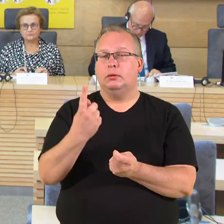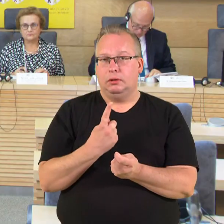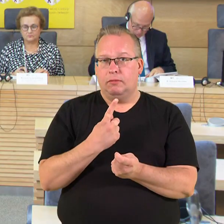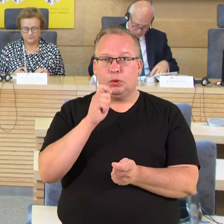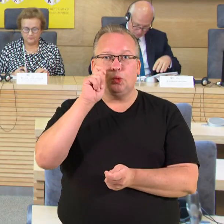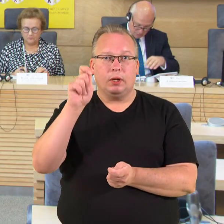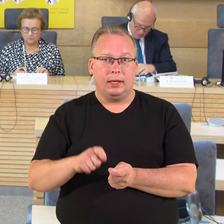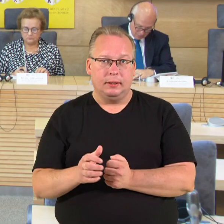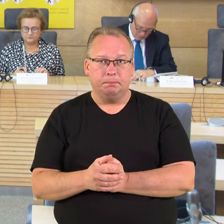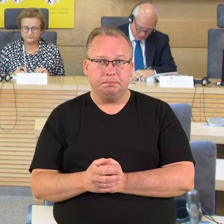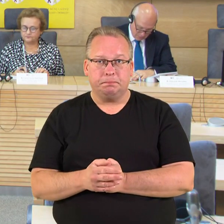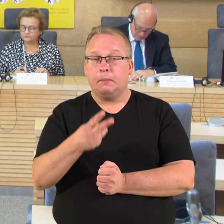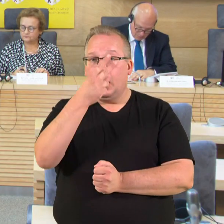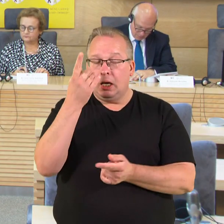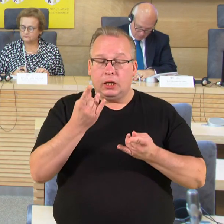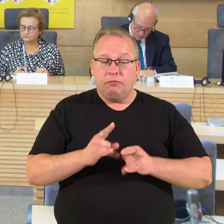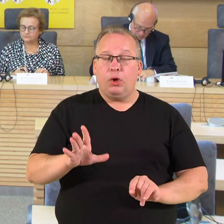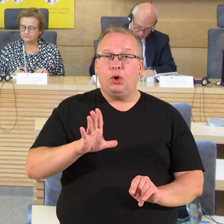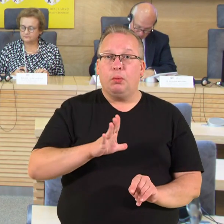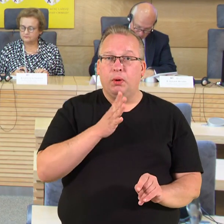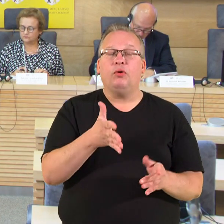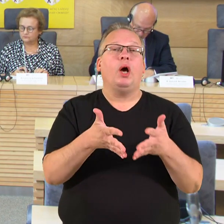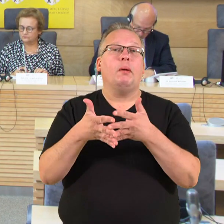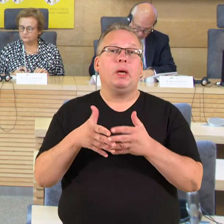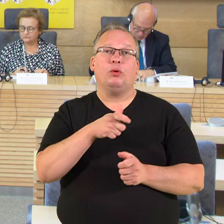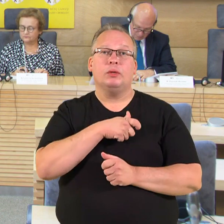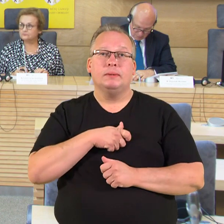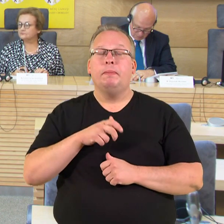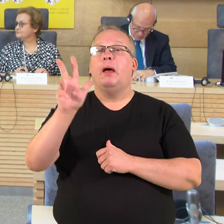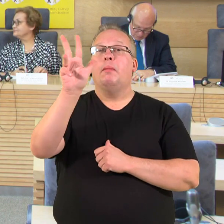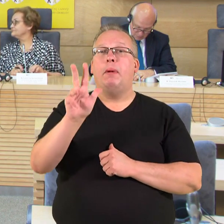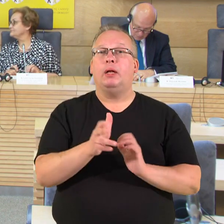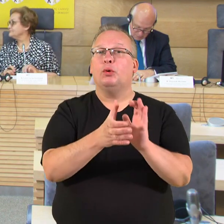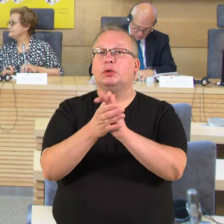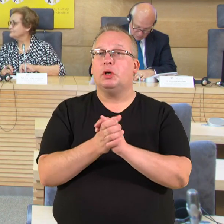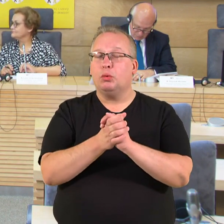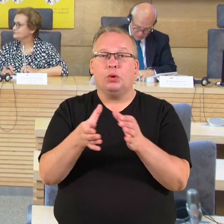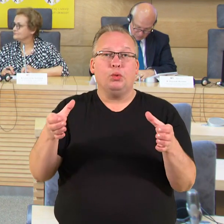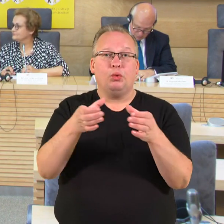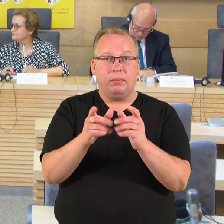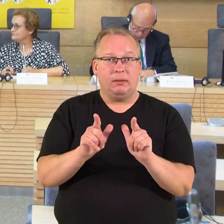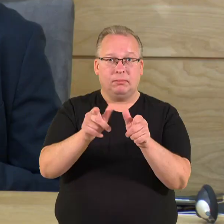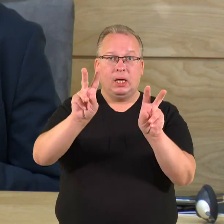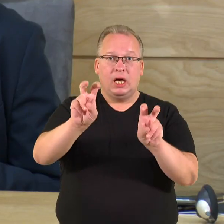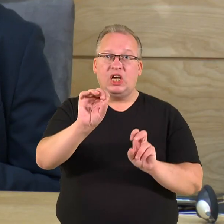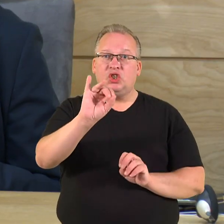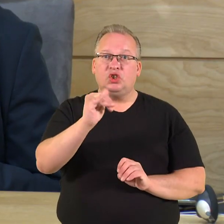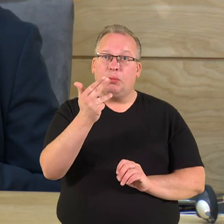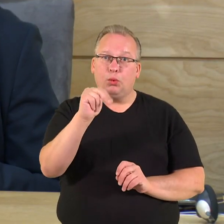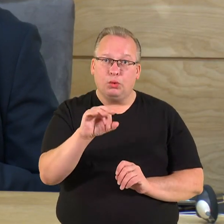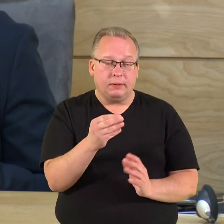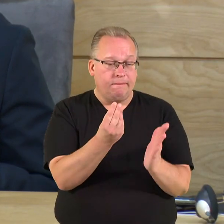Lietuvių kelmėjas buvęs jungtinių valstijų kongresmenas Baltijos draugystės grupės įkūrėjas Jonas Šimkus sako, kad